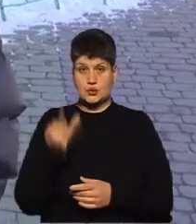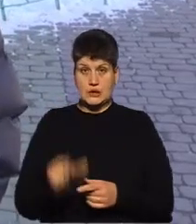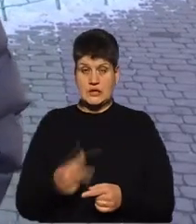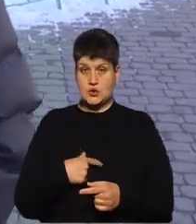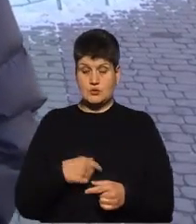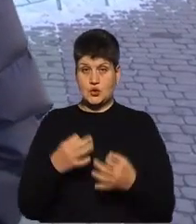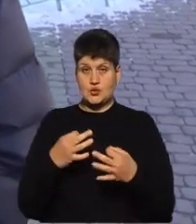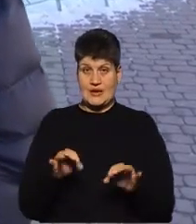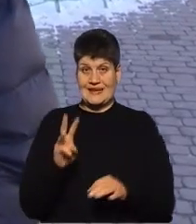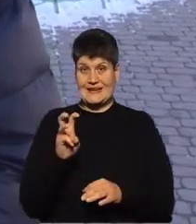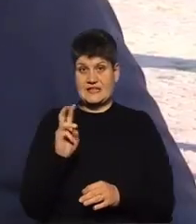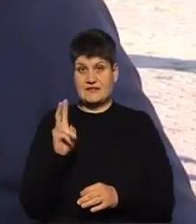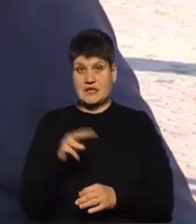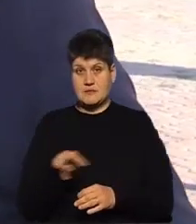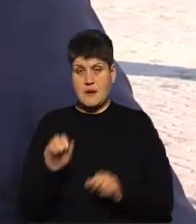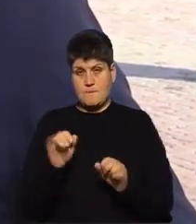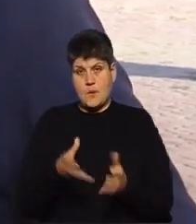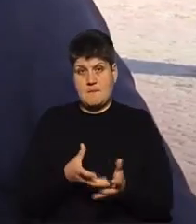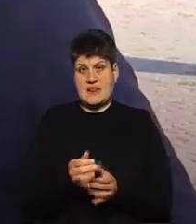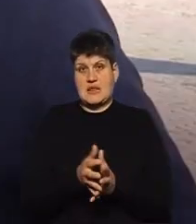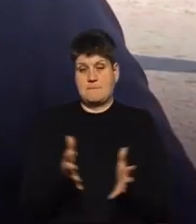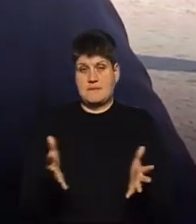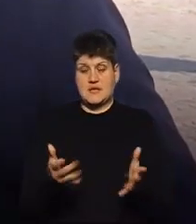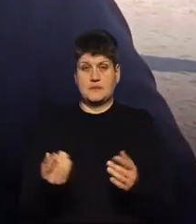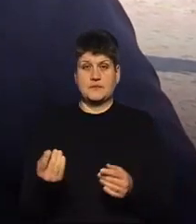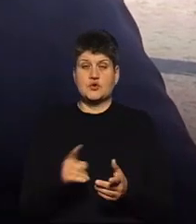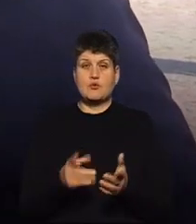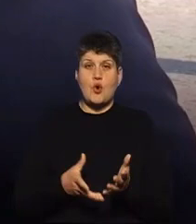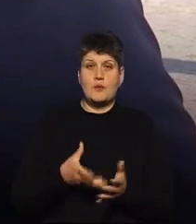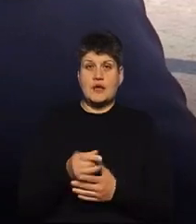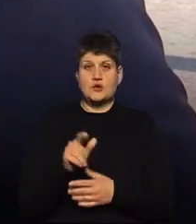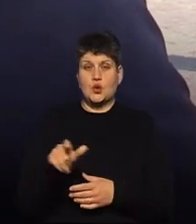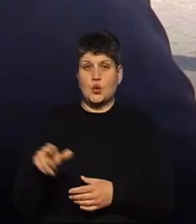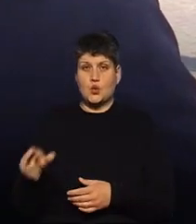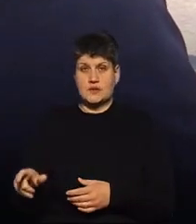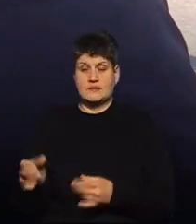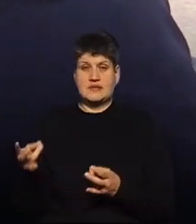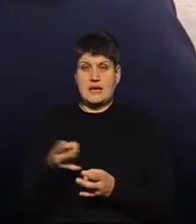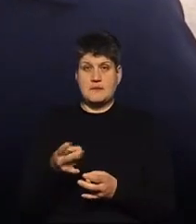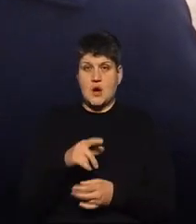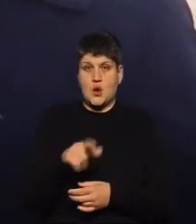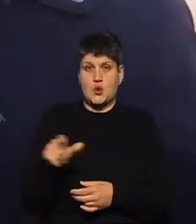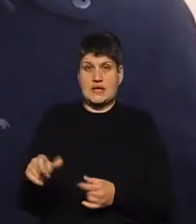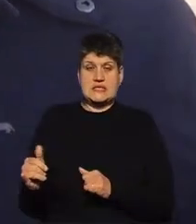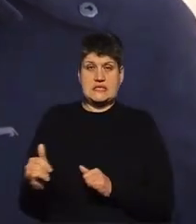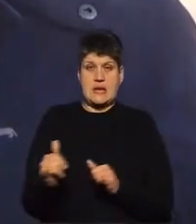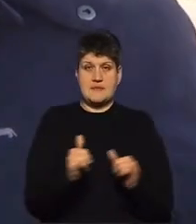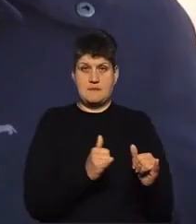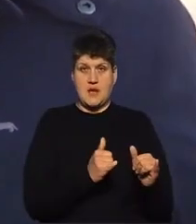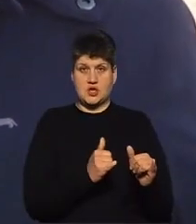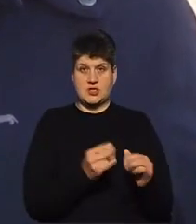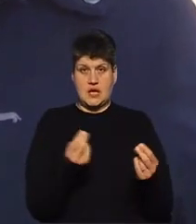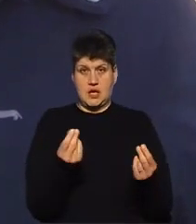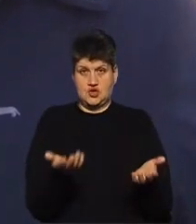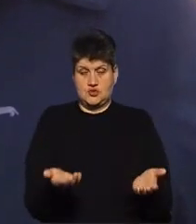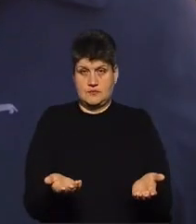значить ти може платити більше, правильно? По-перше, щоб оплачувати людям, треба людей забезпечити гроші, як